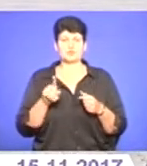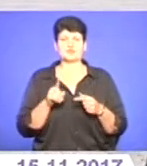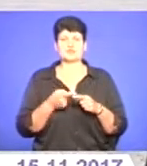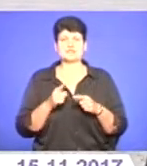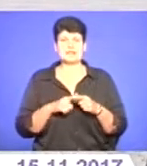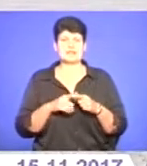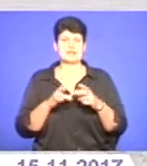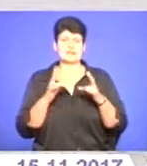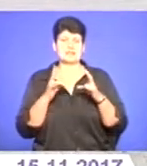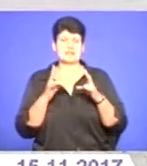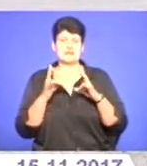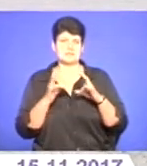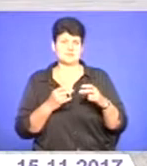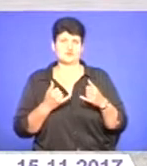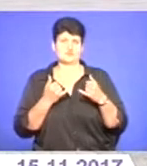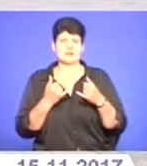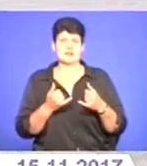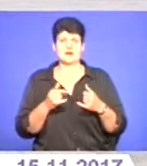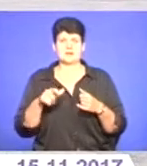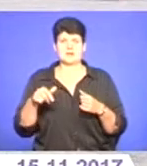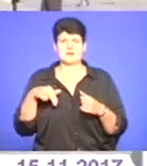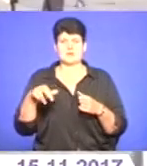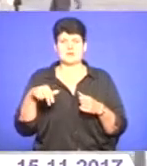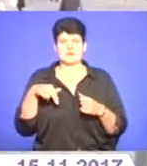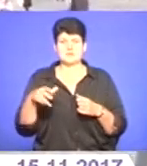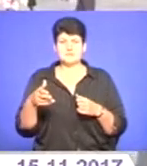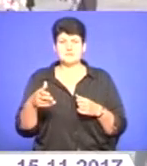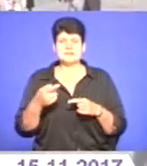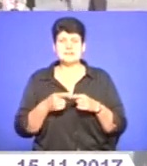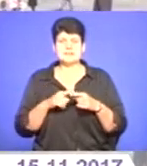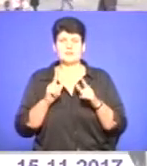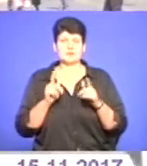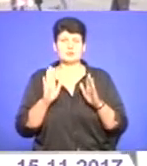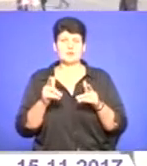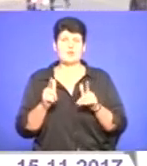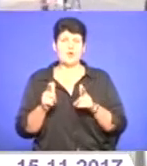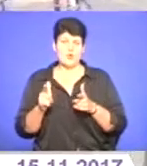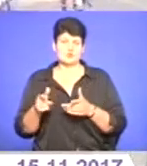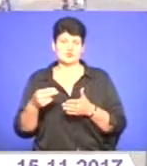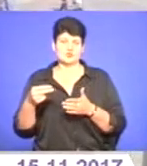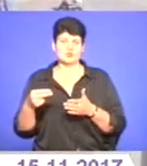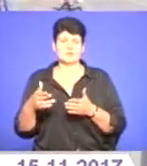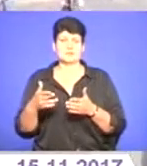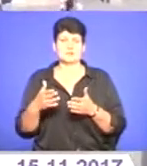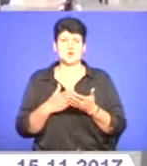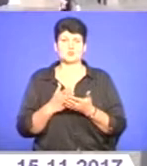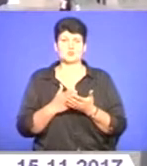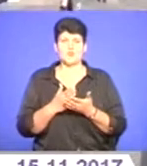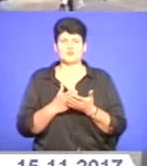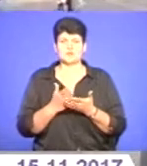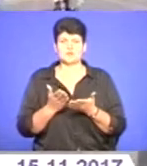небезпечно для життя, навіть людей прохожі, які проходять мимо. Це повинно бути погодження з обслуговуючої